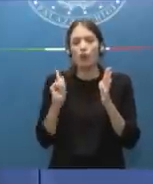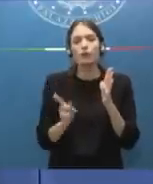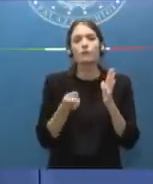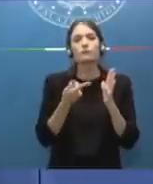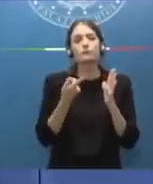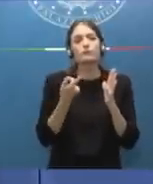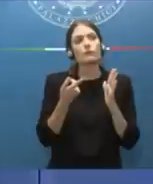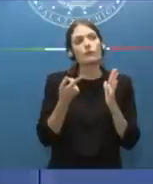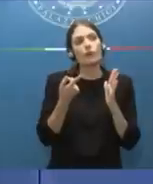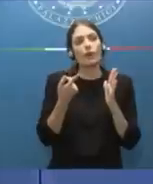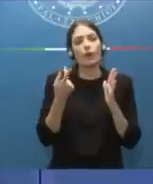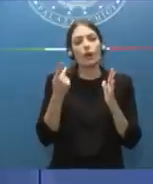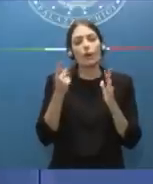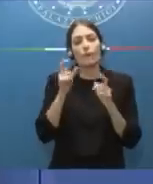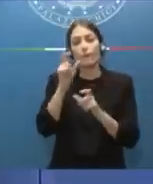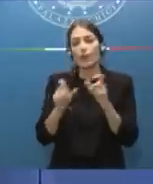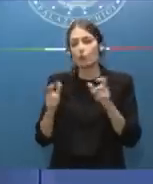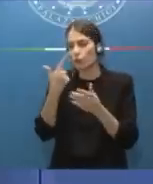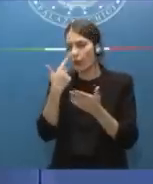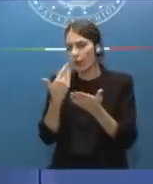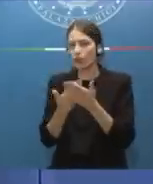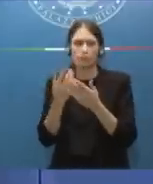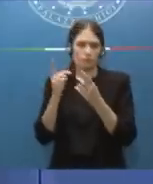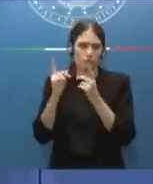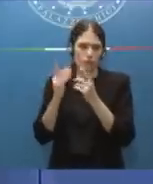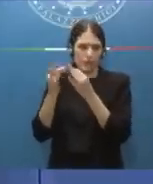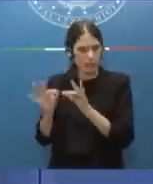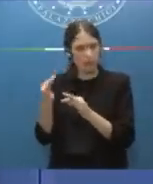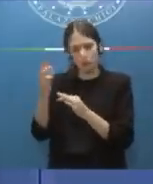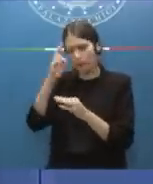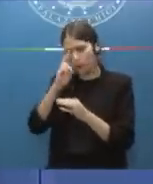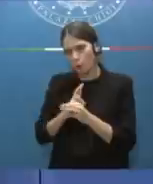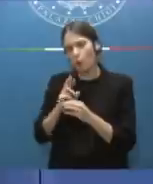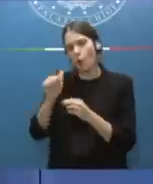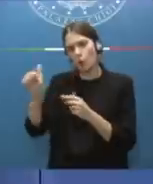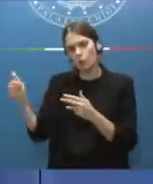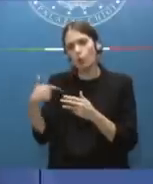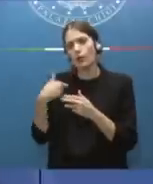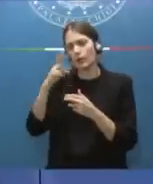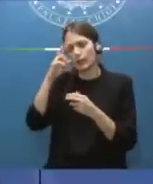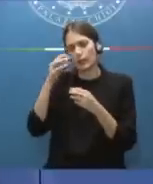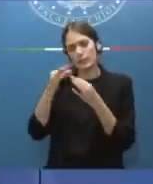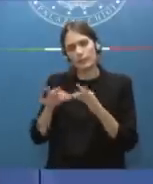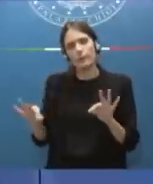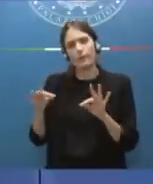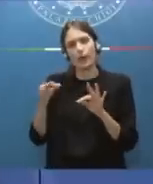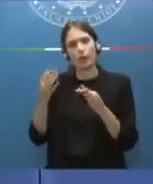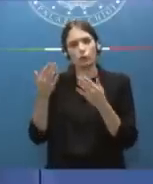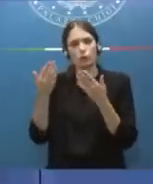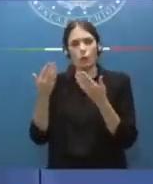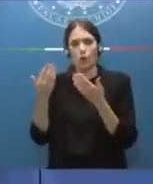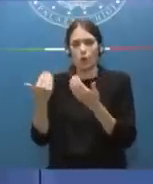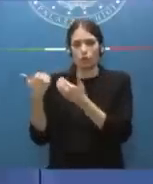quali sono le persone che possono meglio, nel rispetto ovviamente dei ruoli, nel rispetto dei pesi, nel rispetto di quello che si fa,